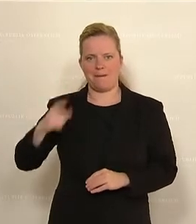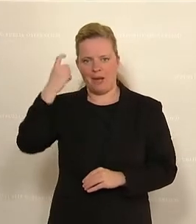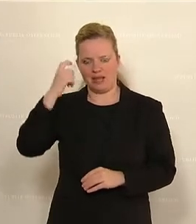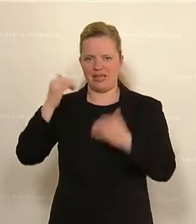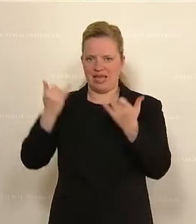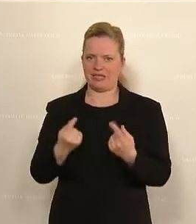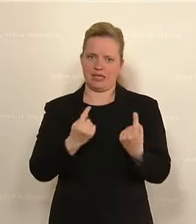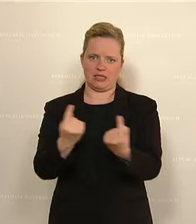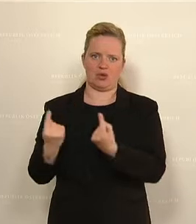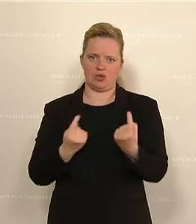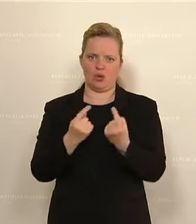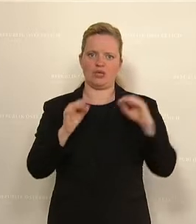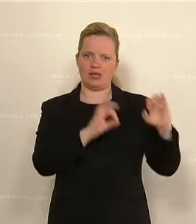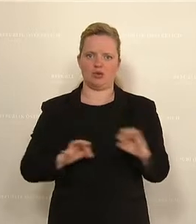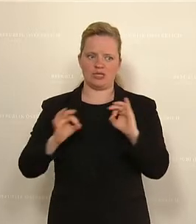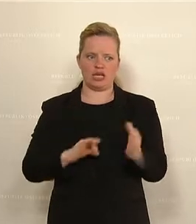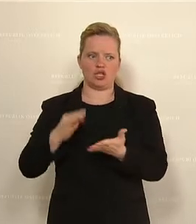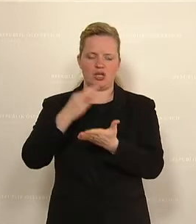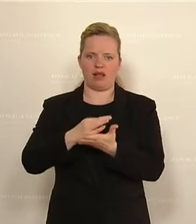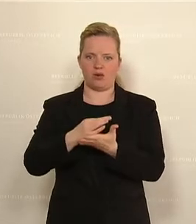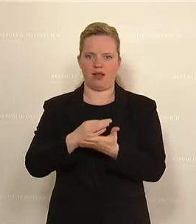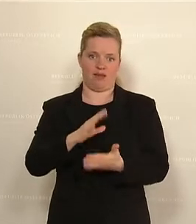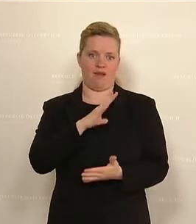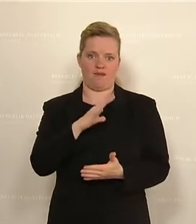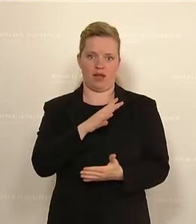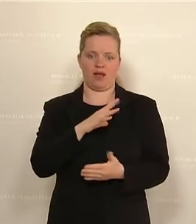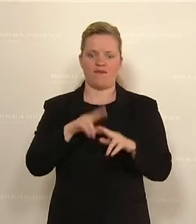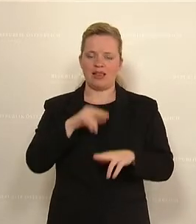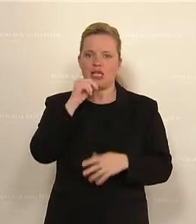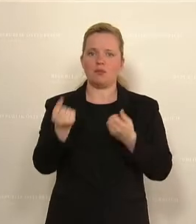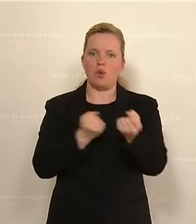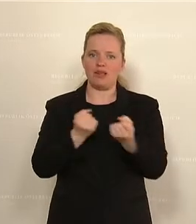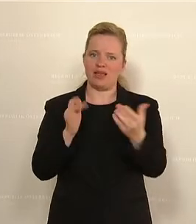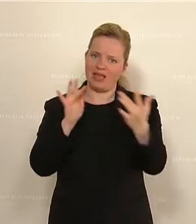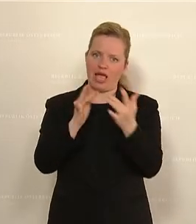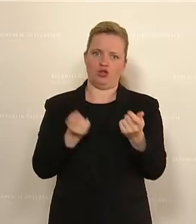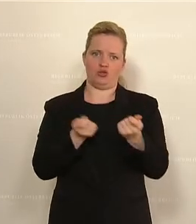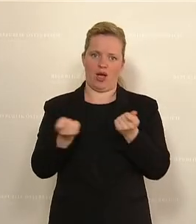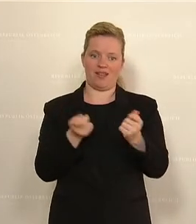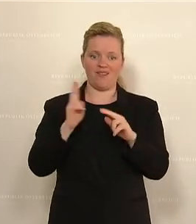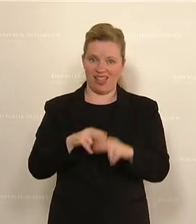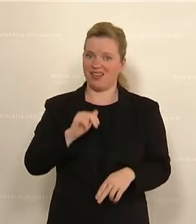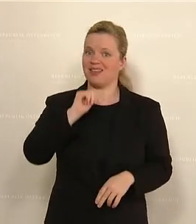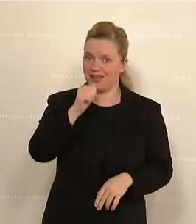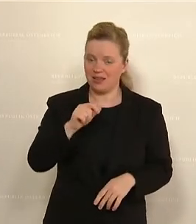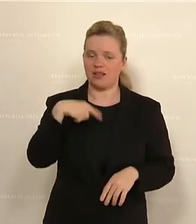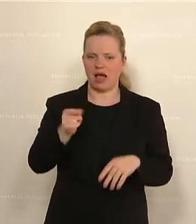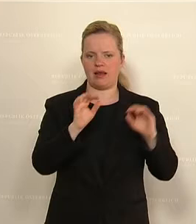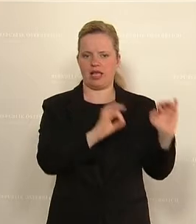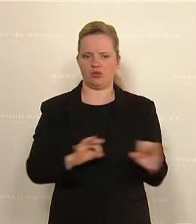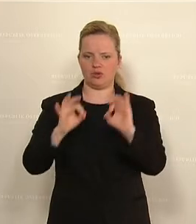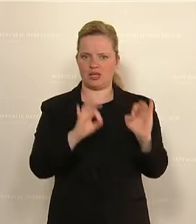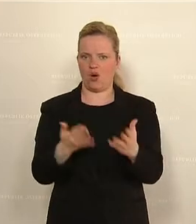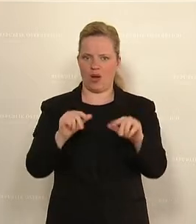gefährdet im Industriestandort. Wenn die Politik nicht gegensteuert, werden wir unsere Industrie in der heutigen Form